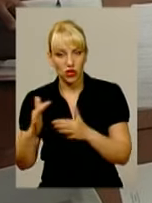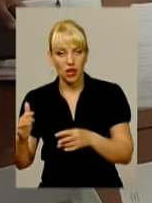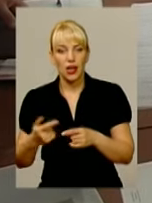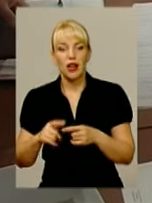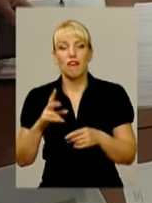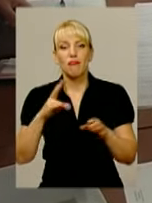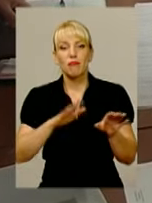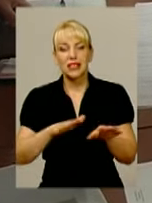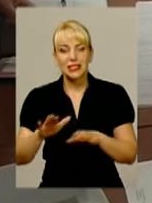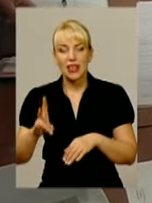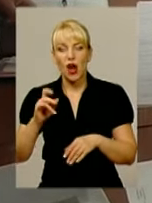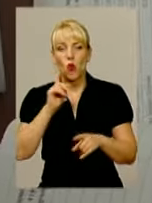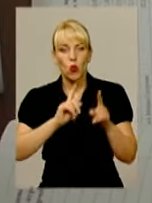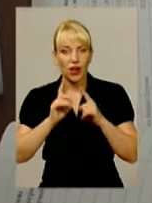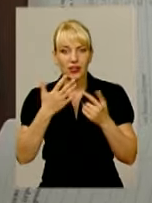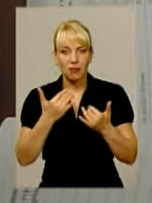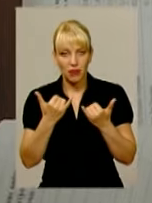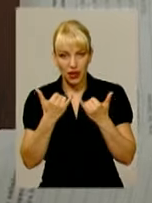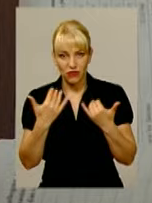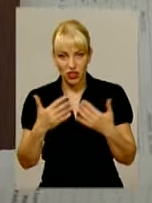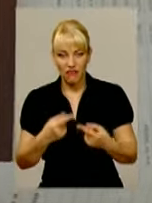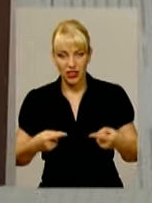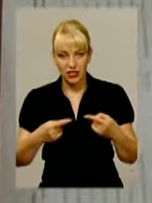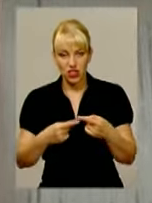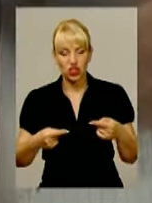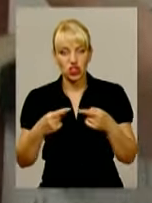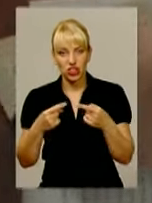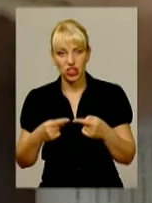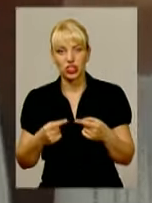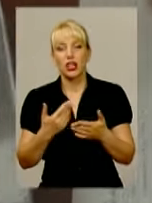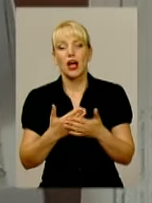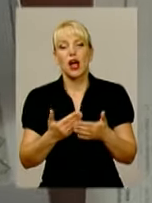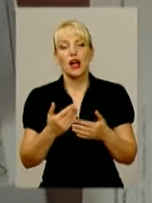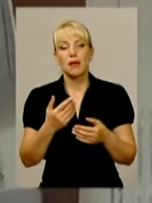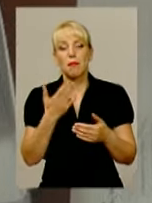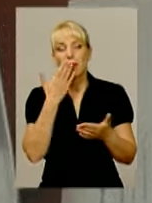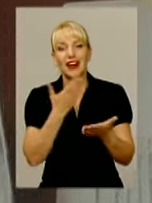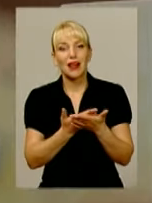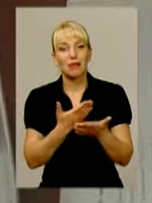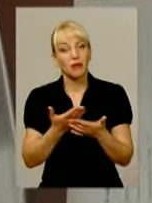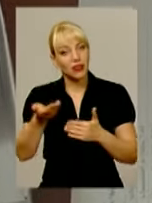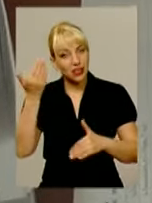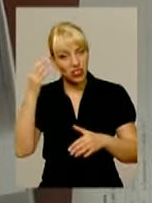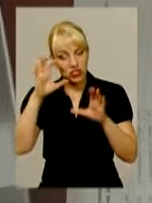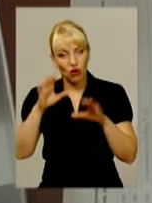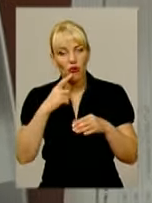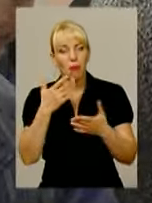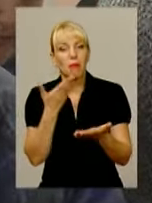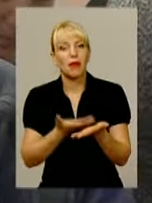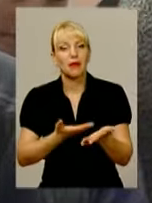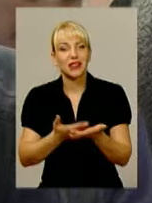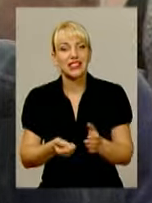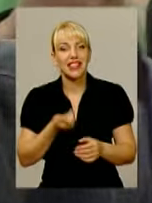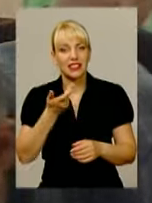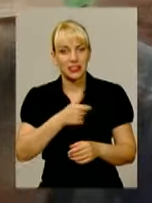радах тепер визначені чіткіше. Попереднє виборче законодавство передбачало приблизну кількість депутатів місцевих рад, яка залежала від